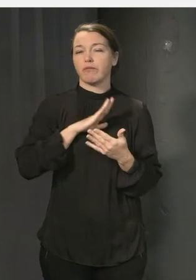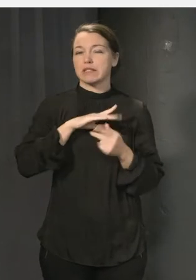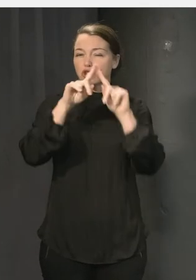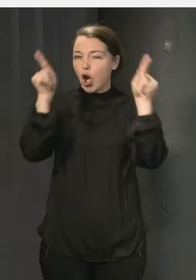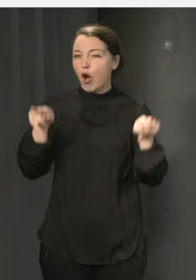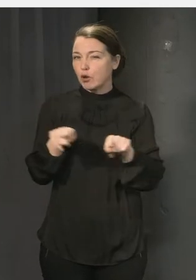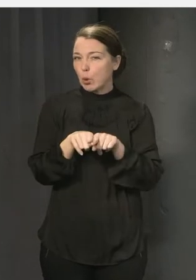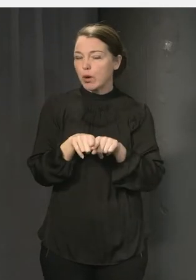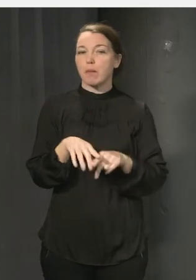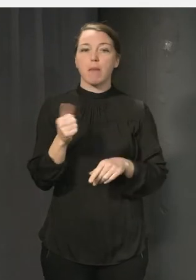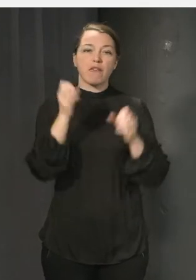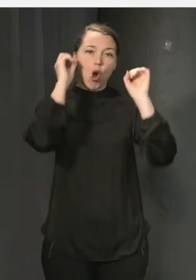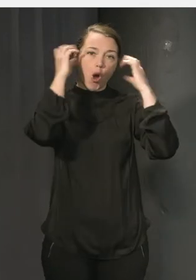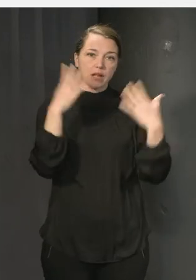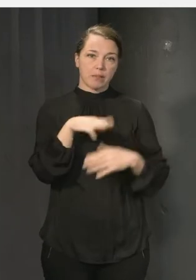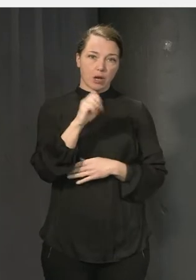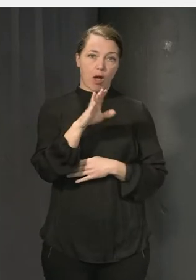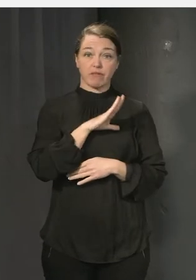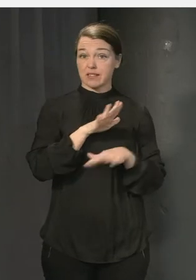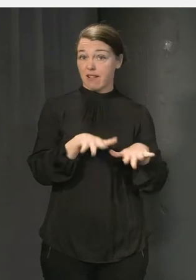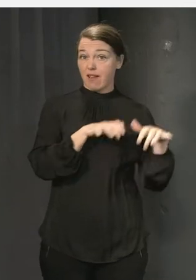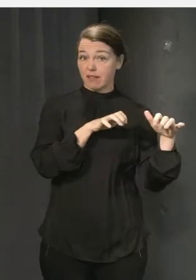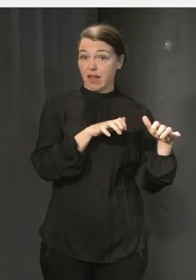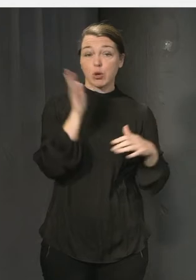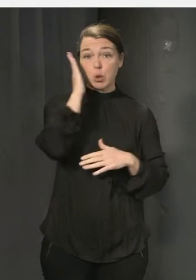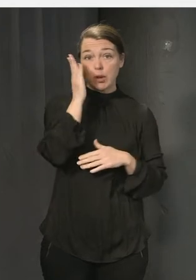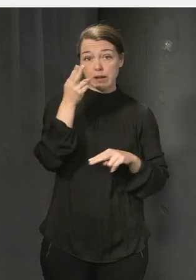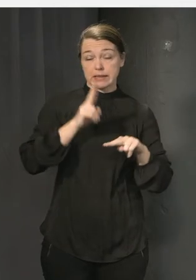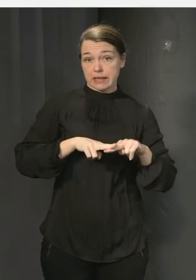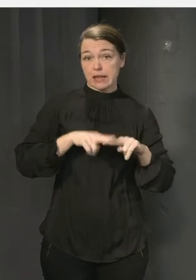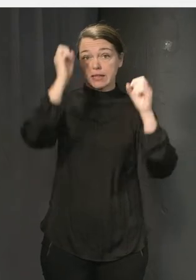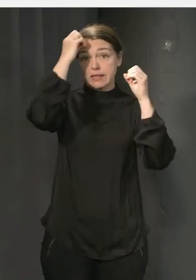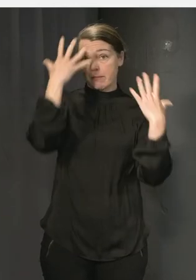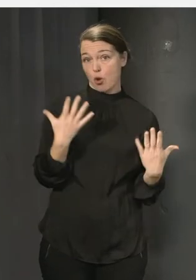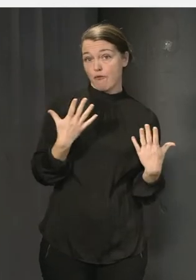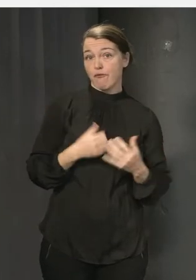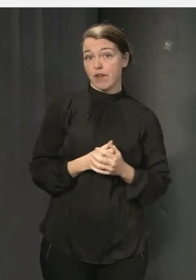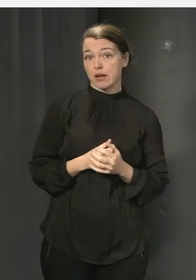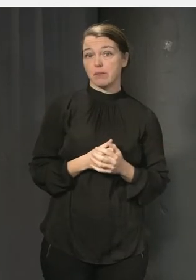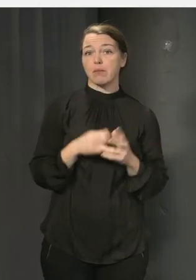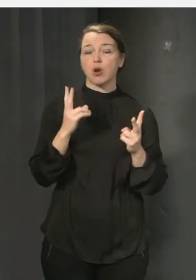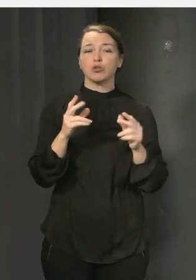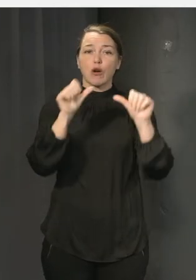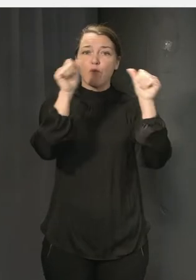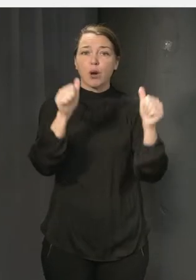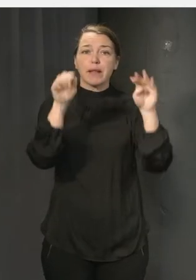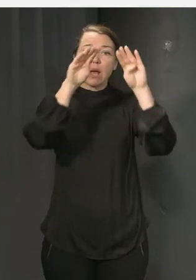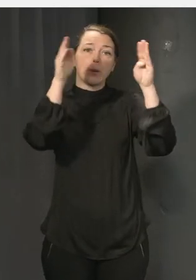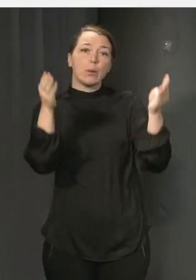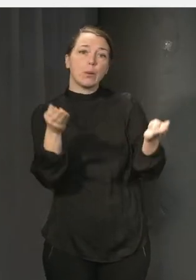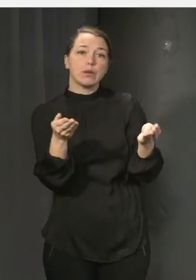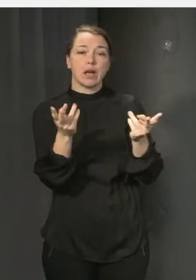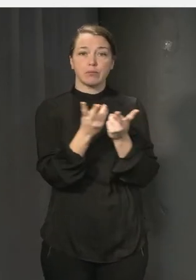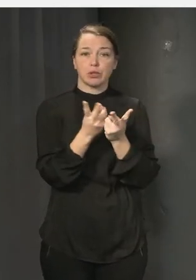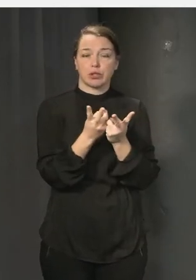Man behöver avslappnande miljöer. Det finns en läktare med kuddar där man kan slappna av. Men också de här runda formerna bidrar